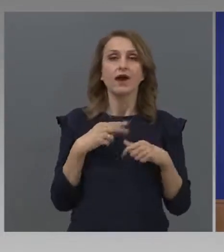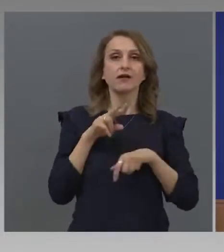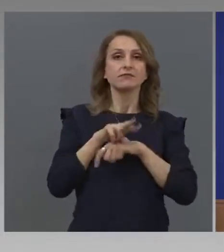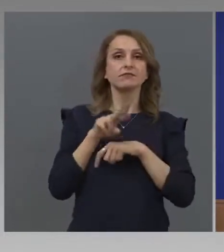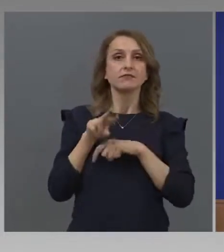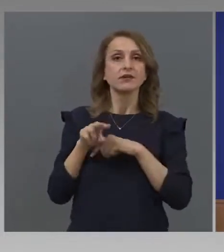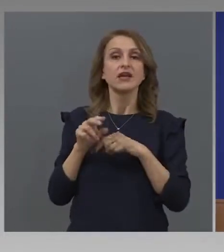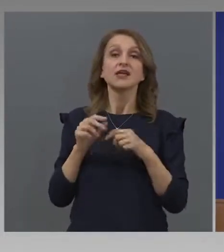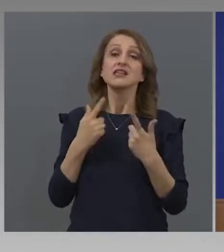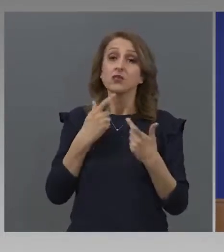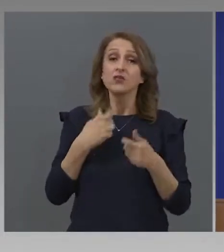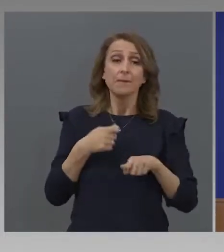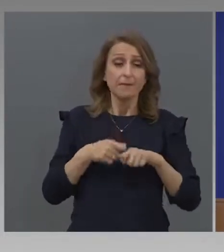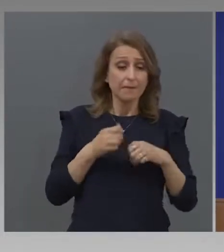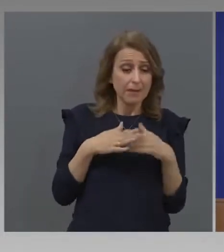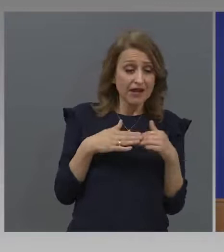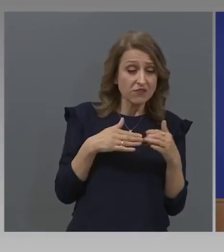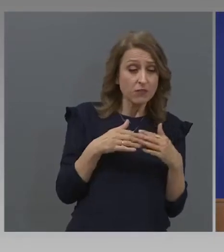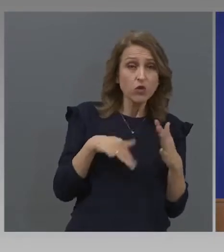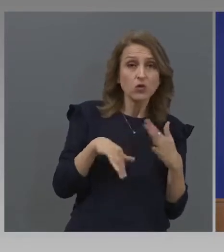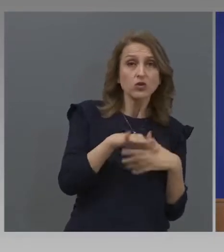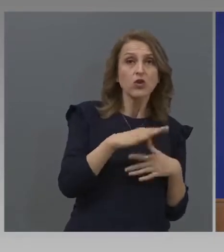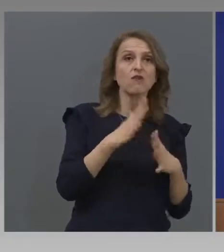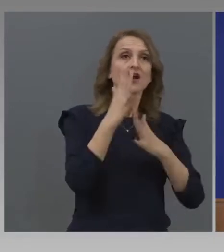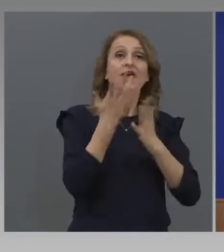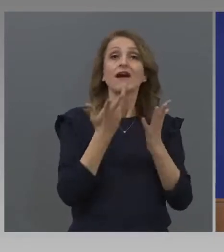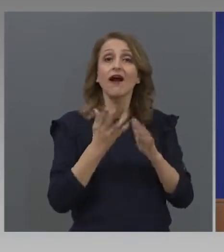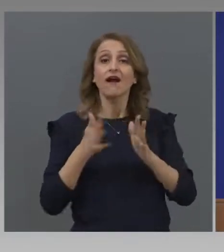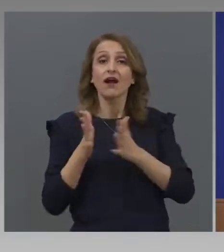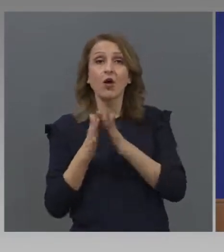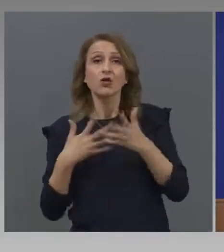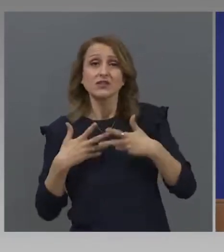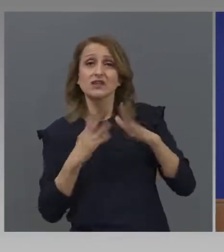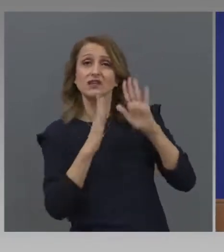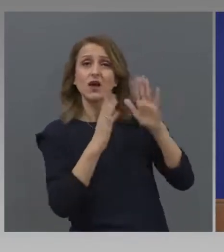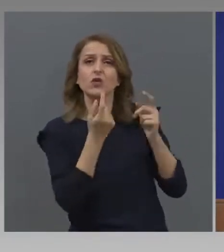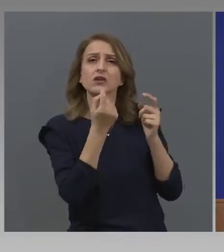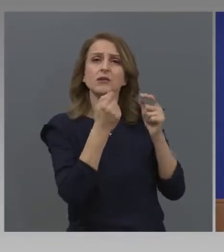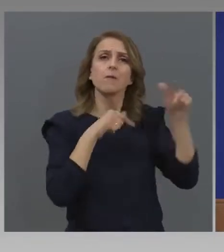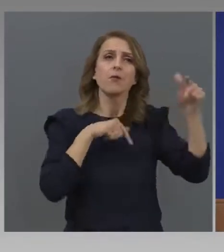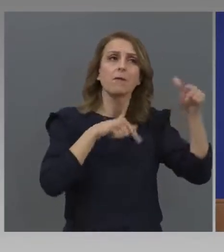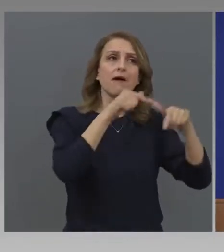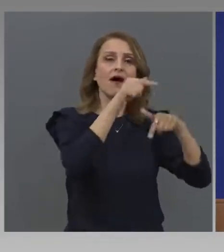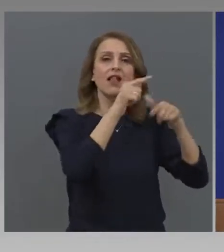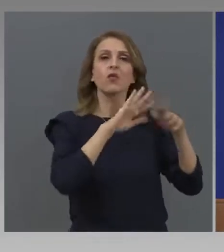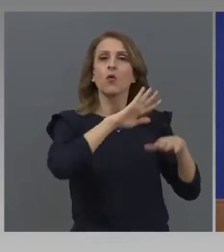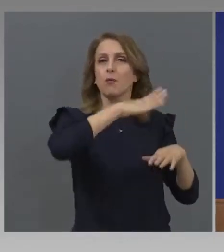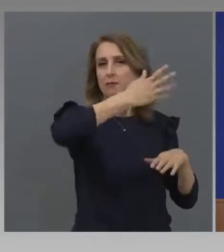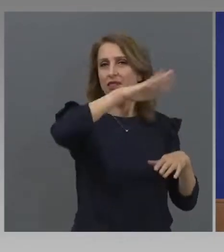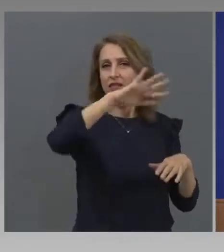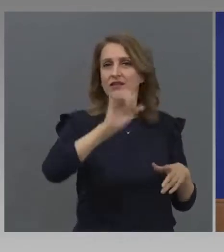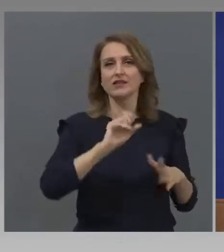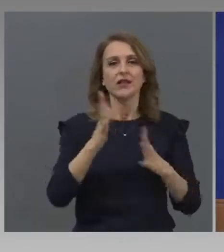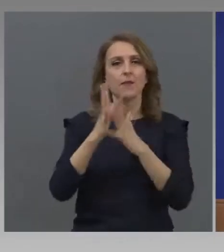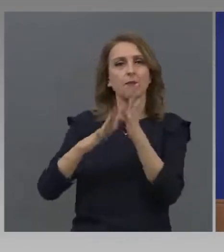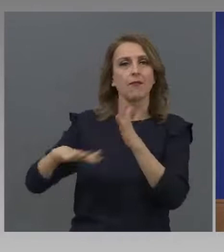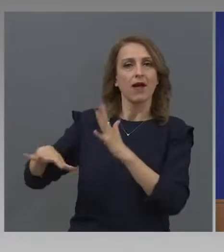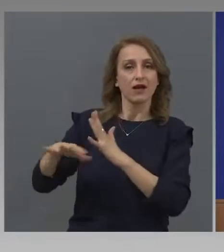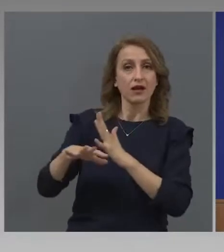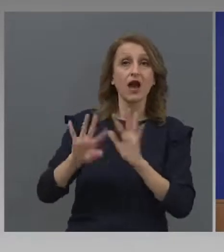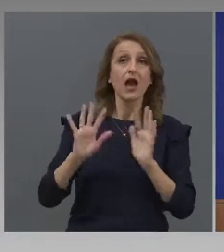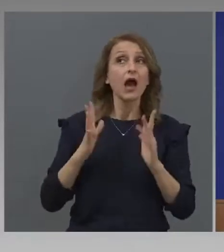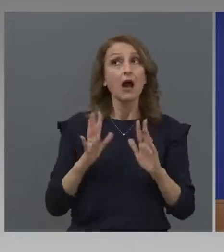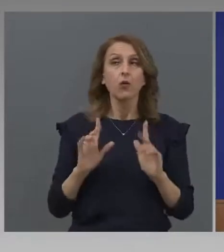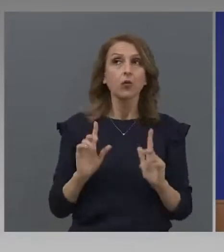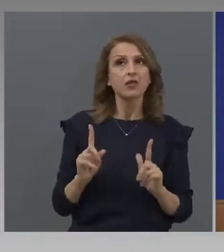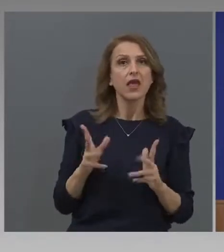парковите и планините да чакаме след неделя да видиме какво ще е покачването. Ако е в тези рамки, да